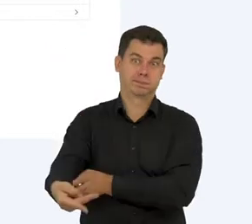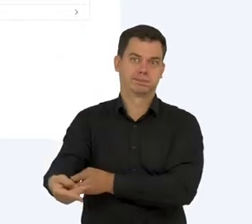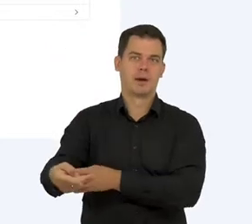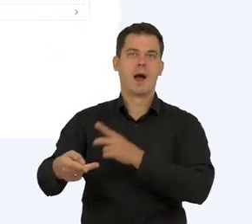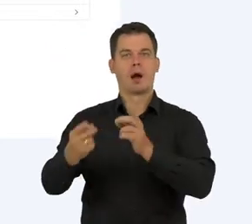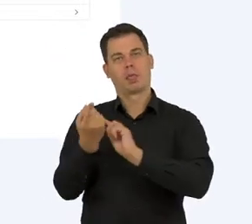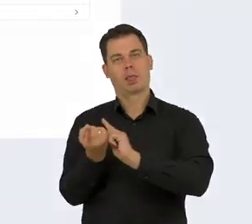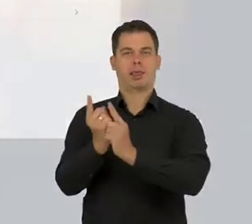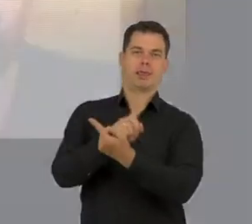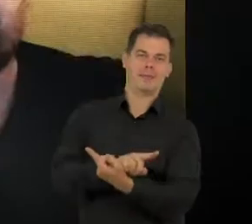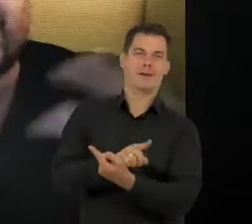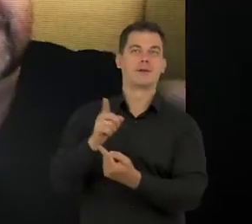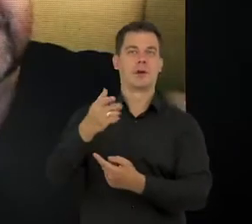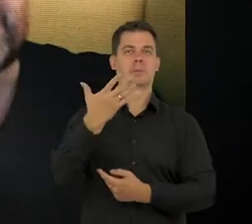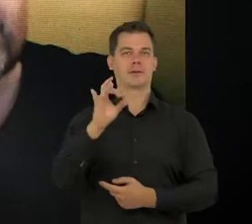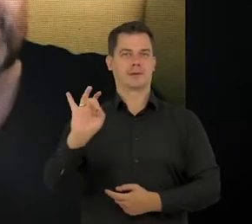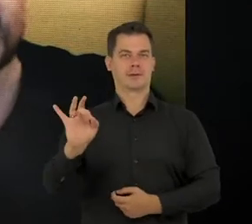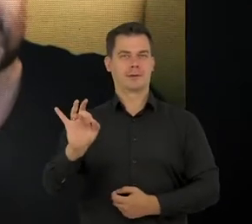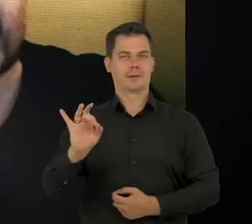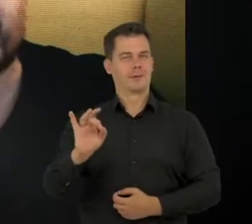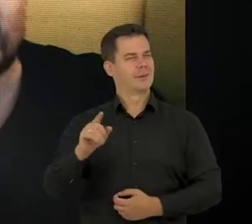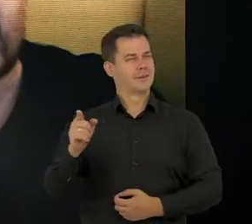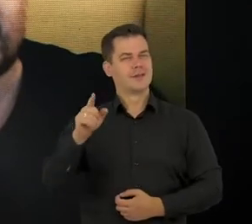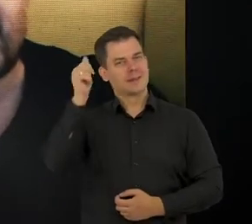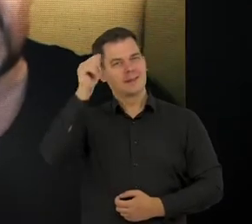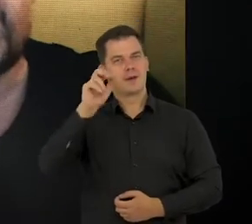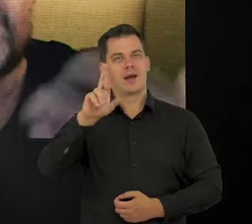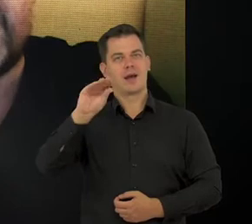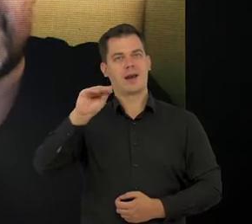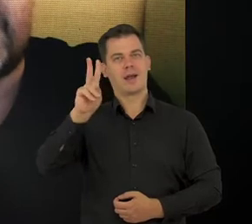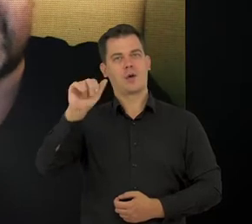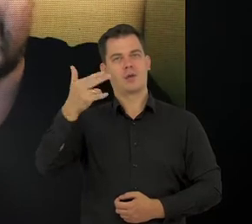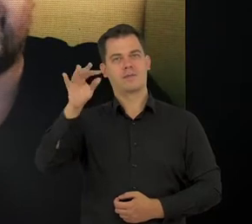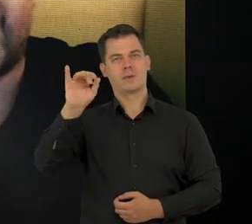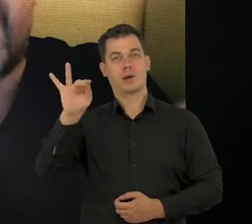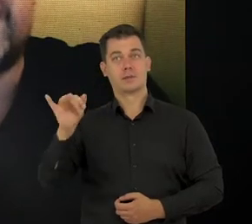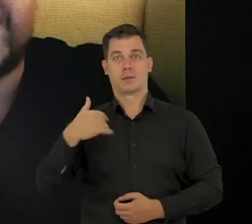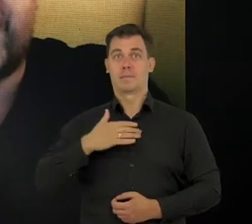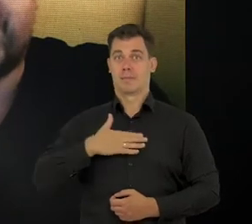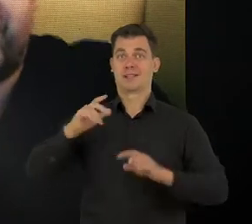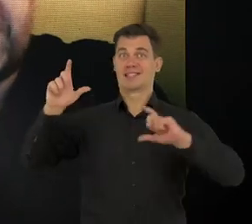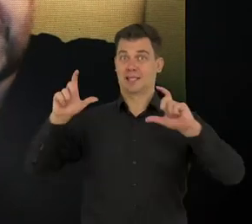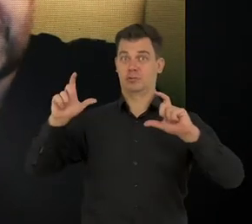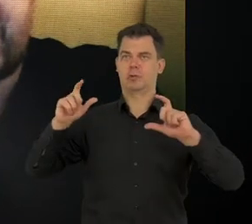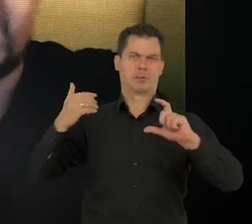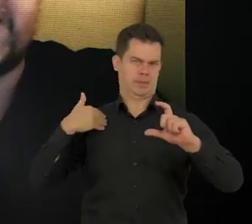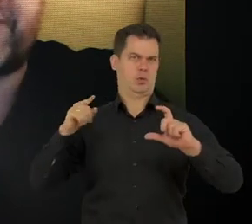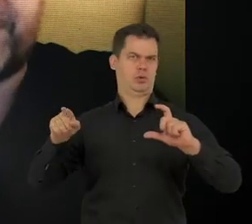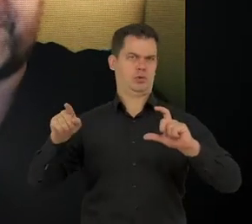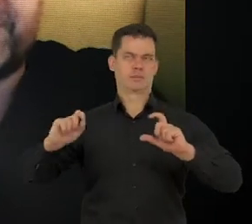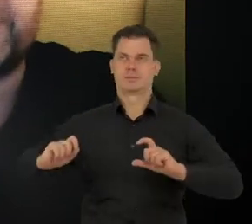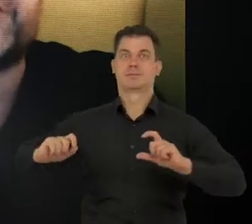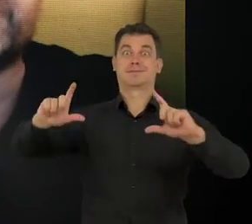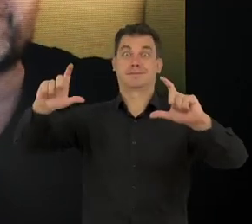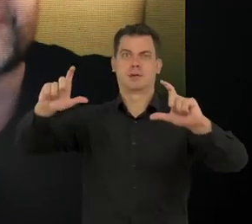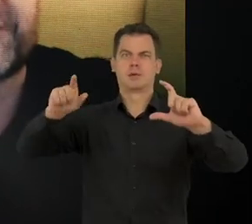protestów. Czyli to jest taki typowy przykład rekonfiguracji. Mamy jakieś realne zdjęcia, widać, że tam